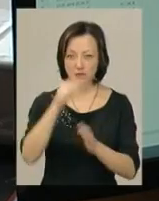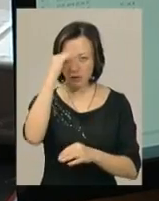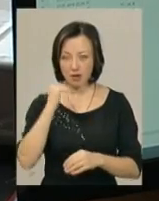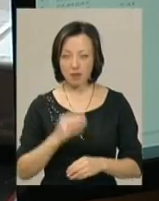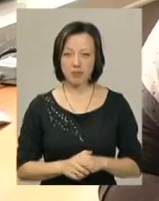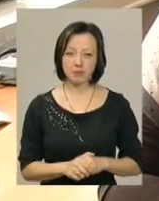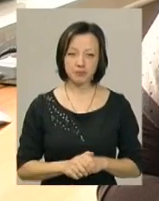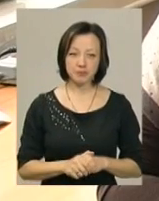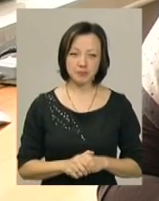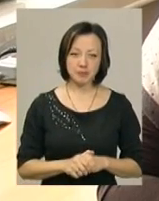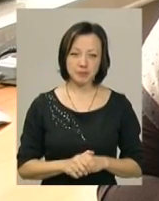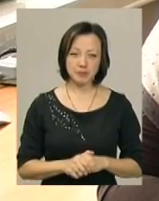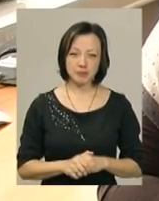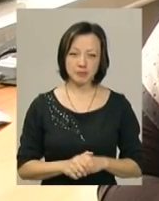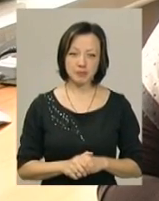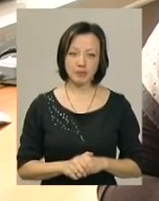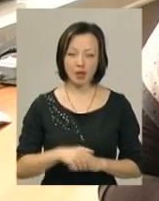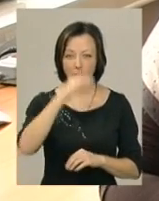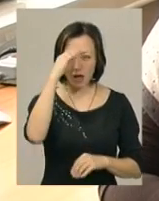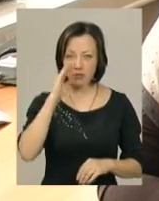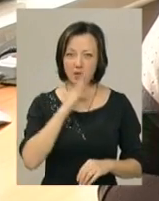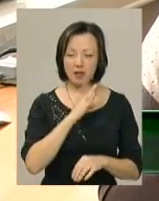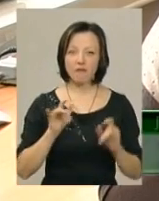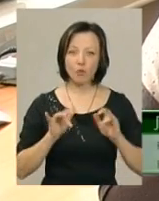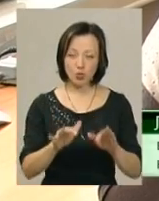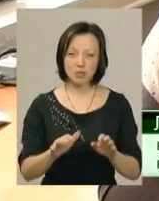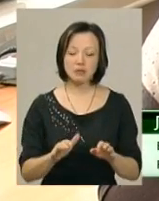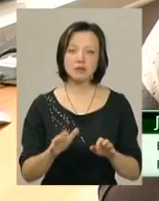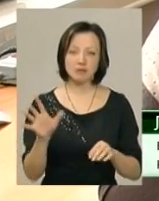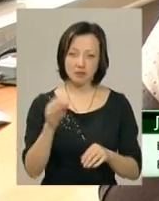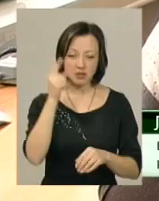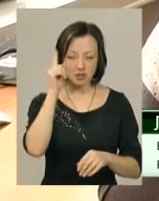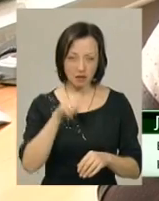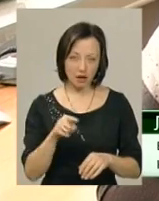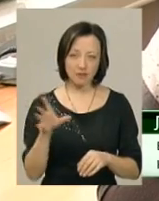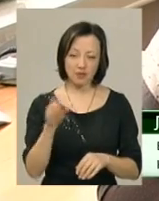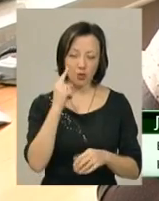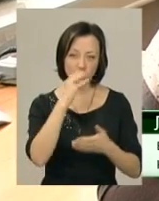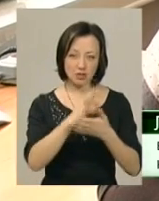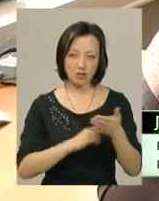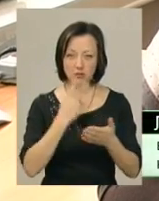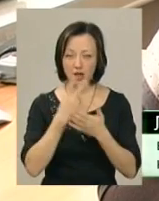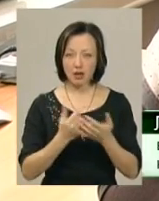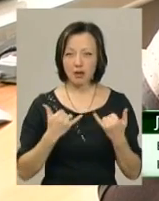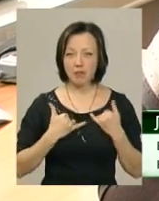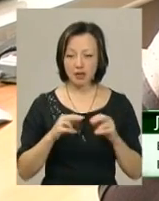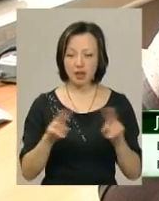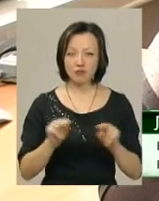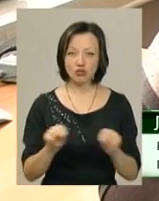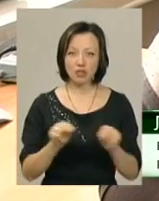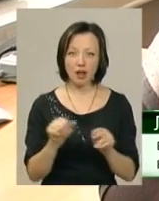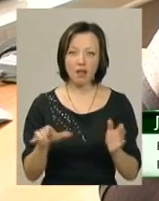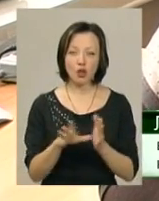додає роботи. Батьки відразу в курсі справ, вони відразу бачать всі оцінки. Для мене, як для вчителя,